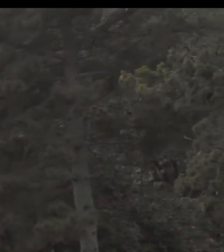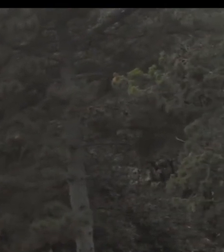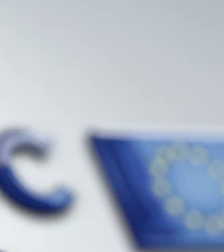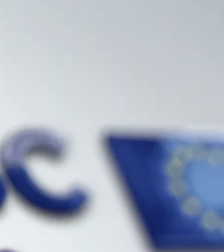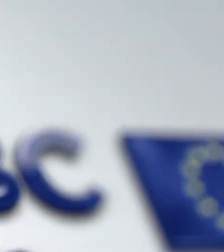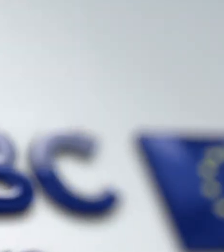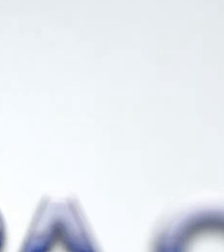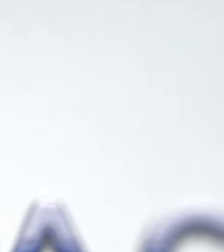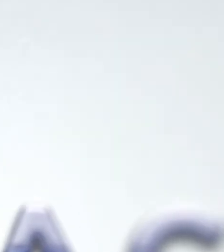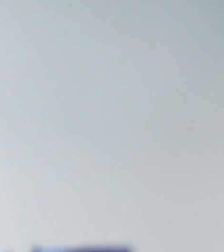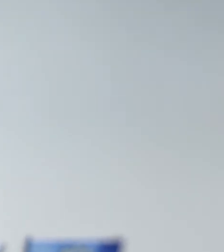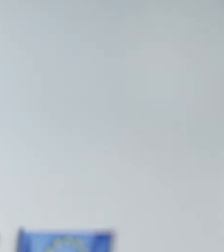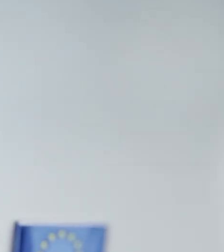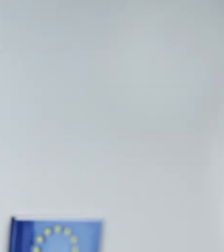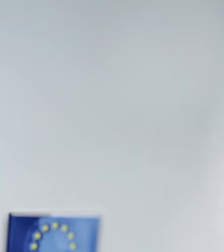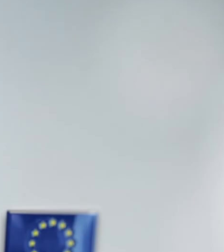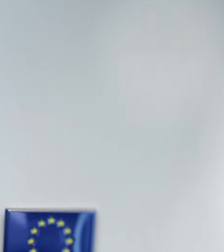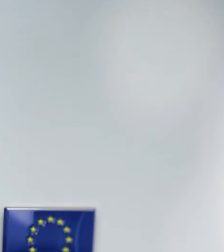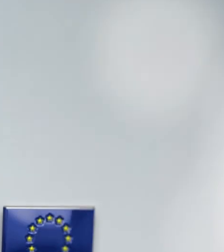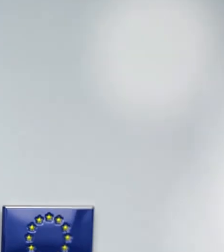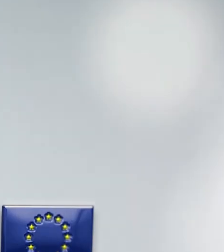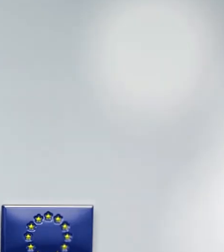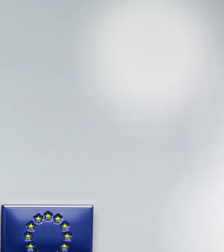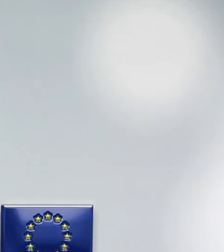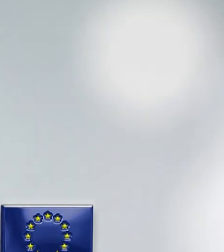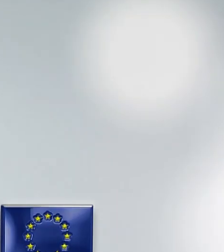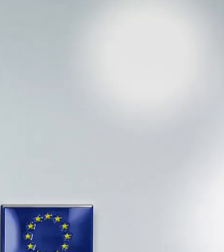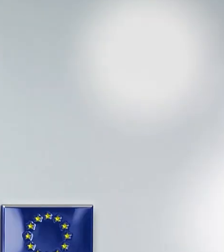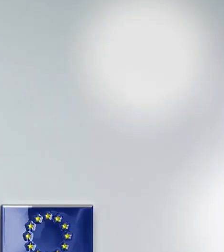Radio profesionalno i stručno